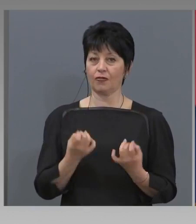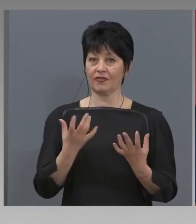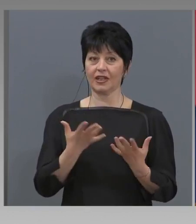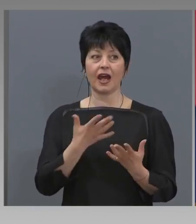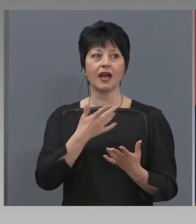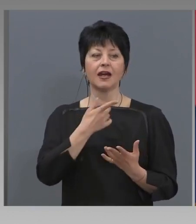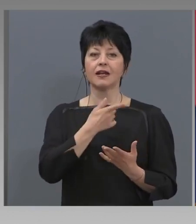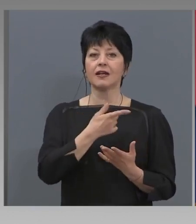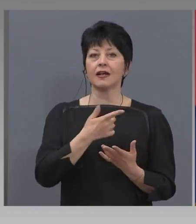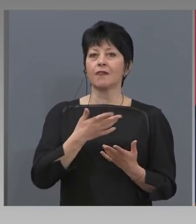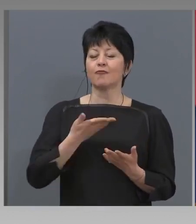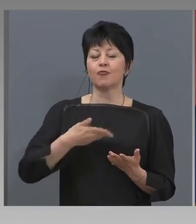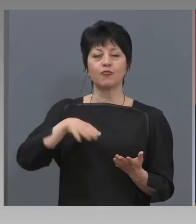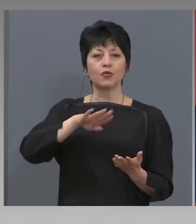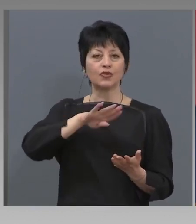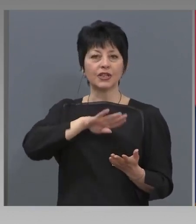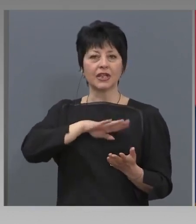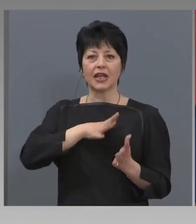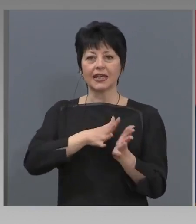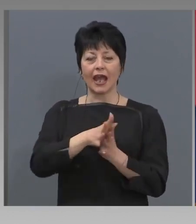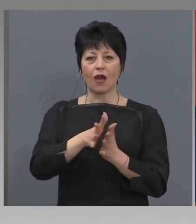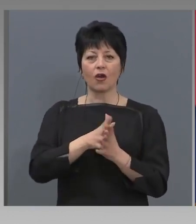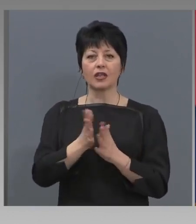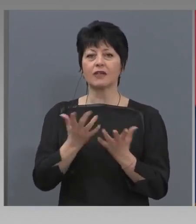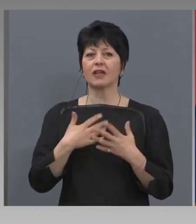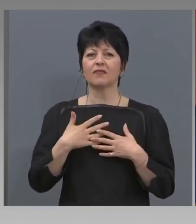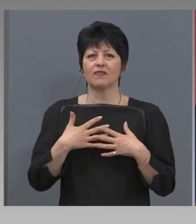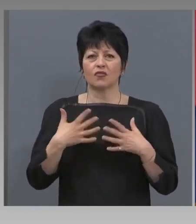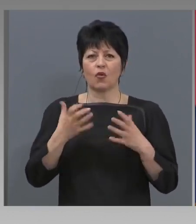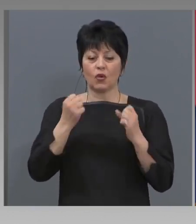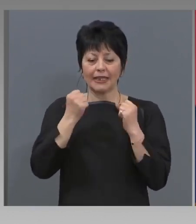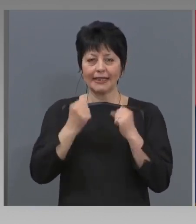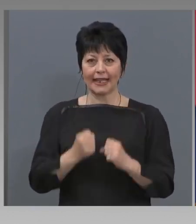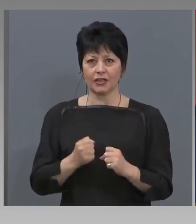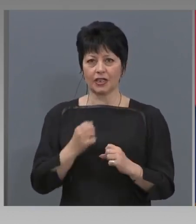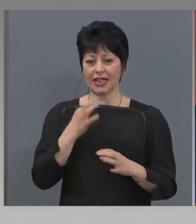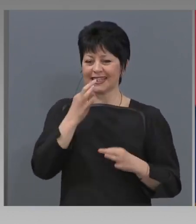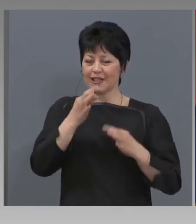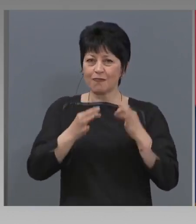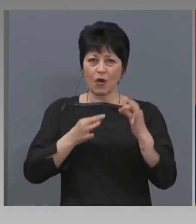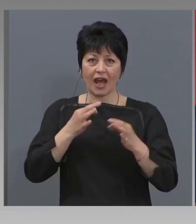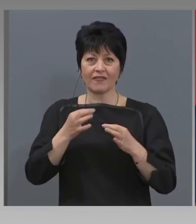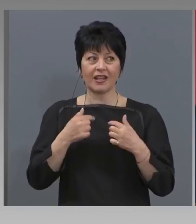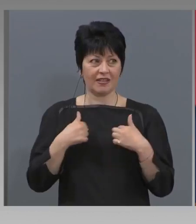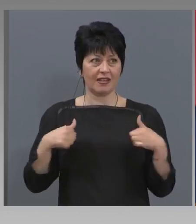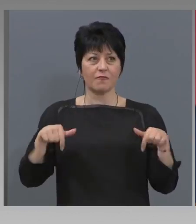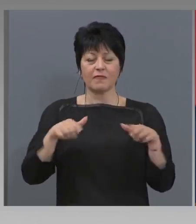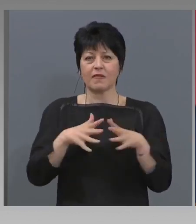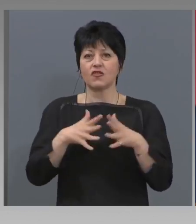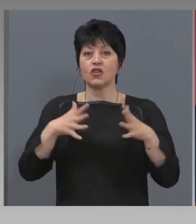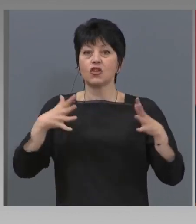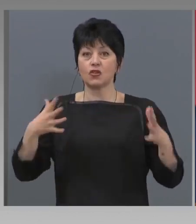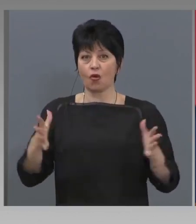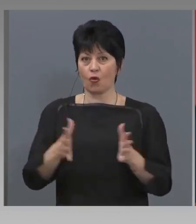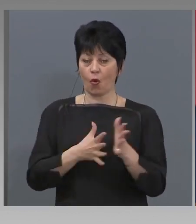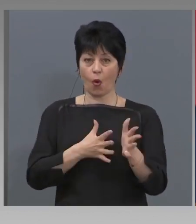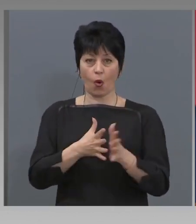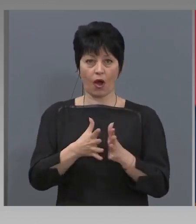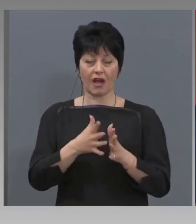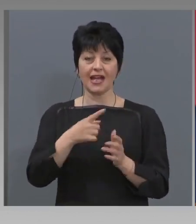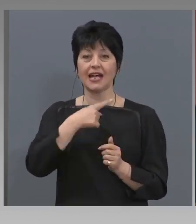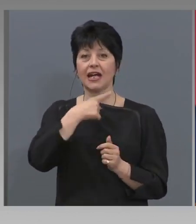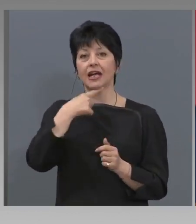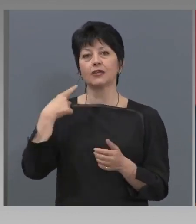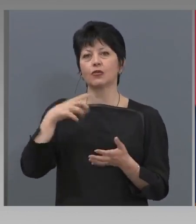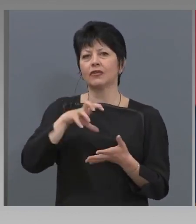са с много тежки заболявания. Но ние имаме много такива хора в страната. Рисковата група е много